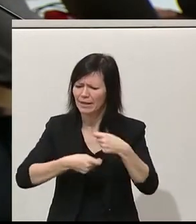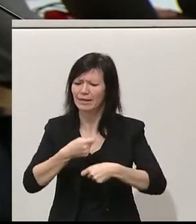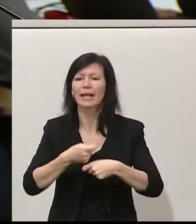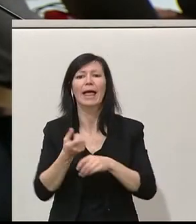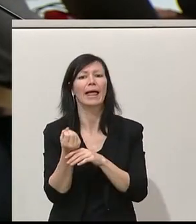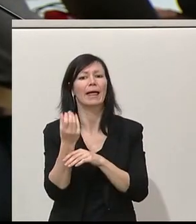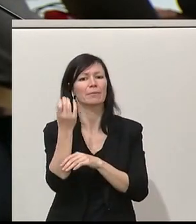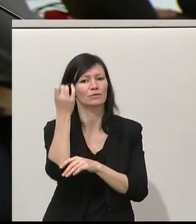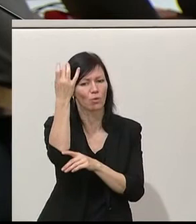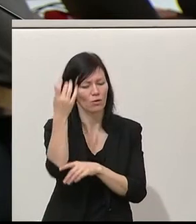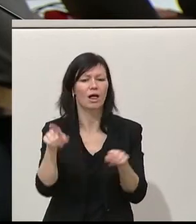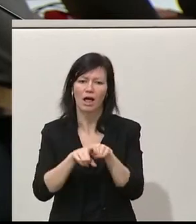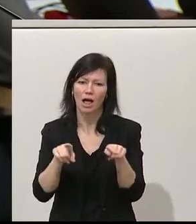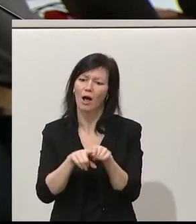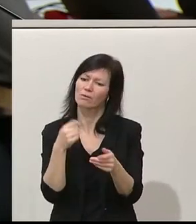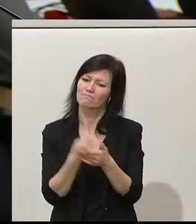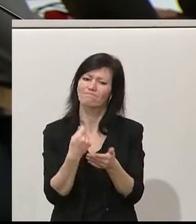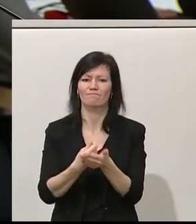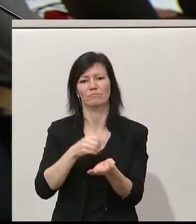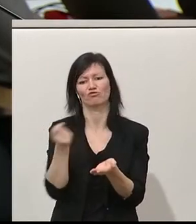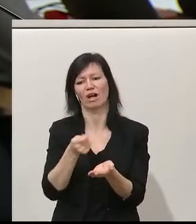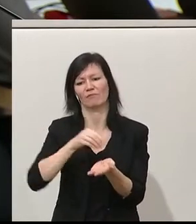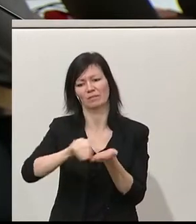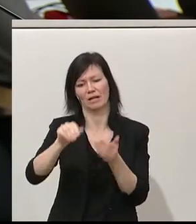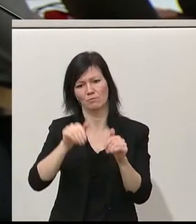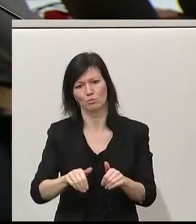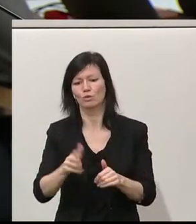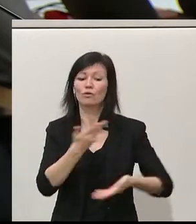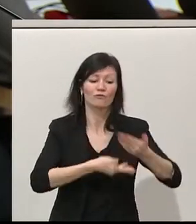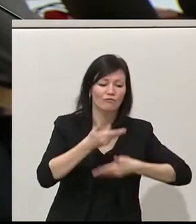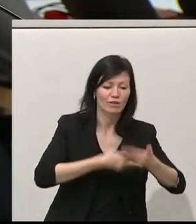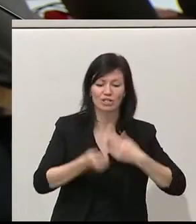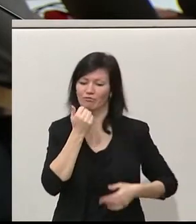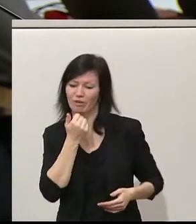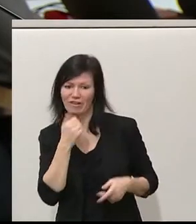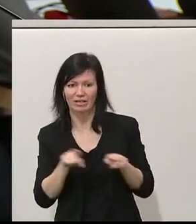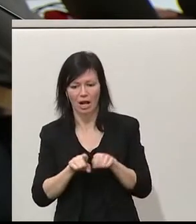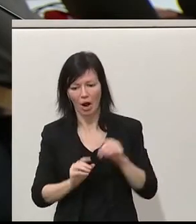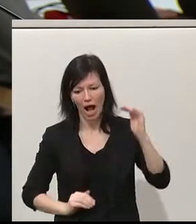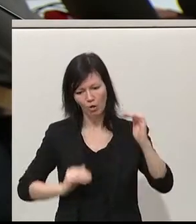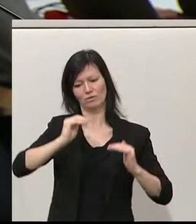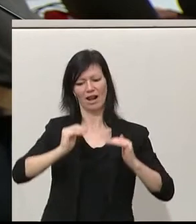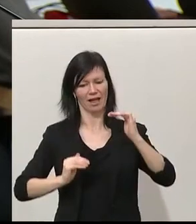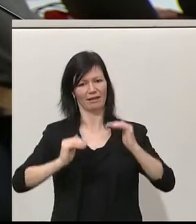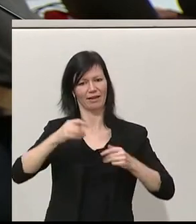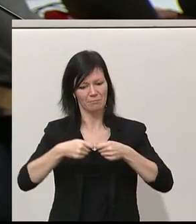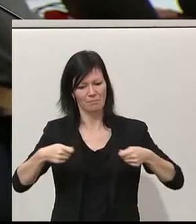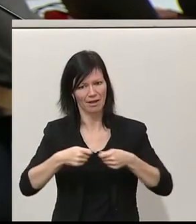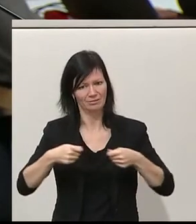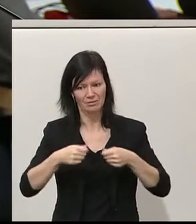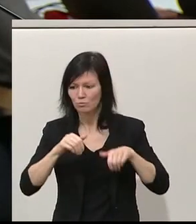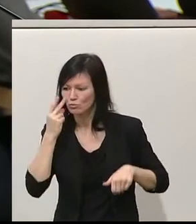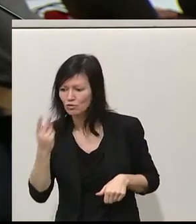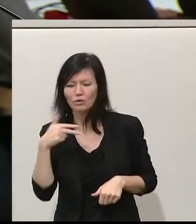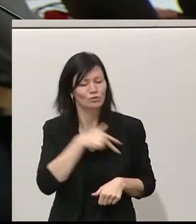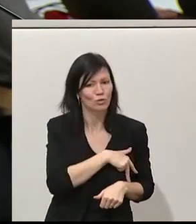und mit Ausgleichsmaßnahmen natürlich für Wirtschaft und Private, weil es geht darum, auf regionale Unterschiede, auf soziale